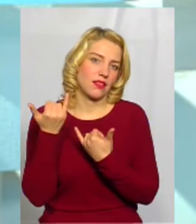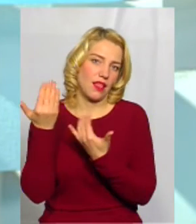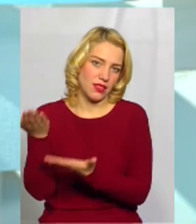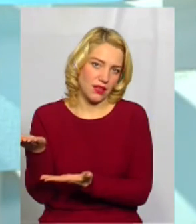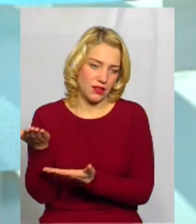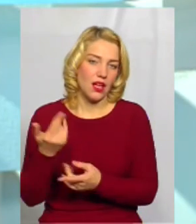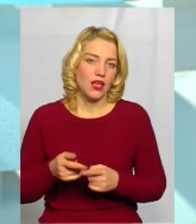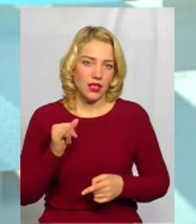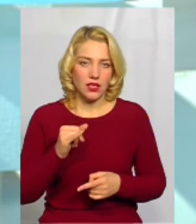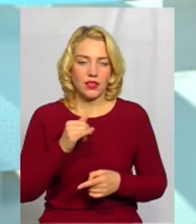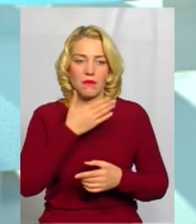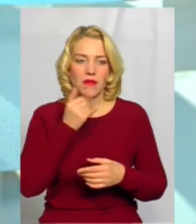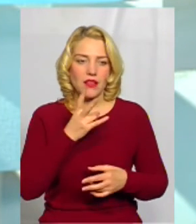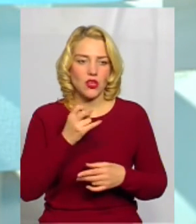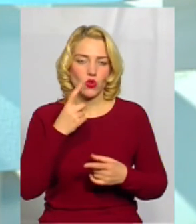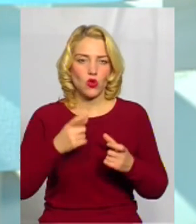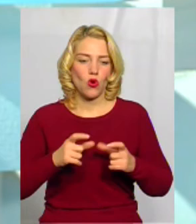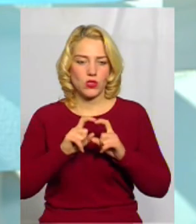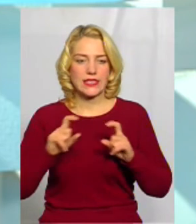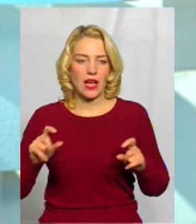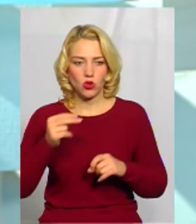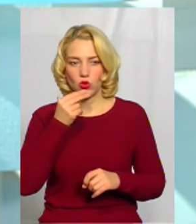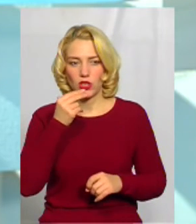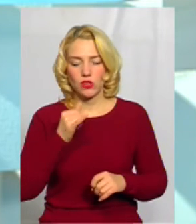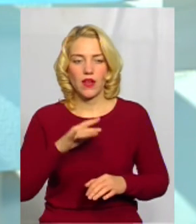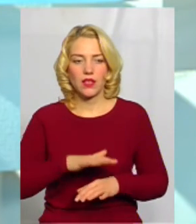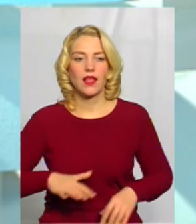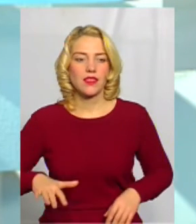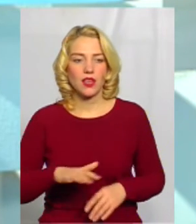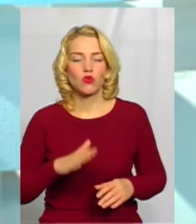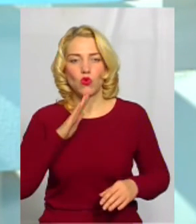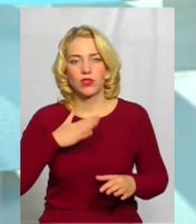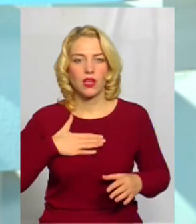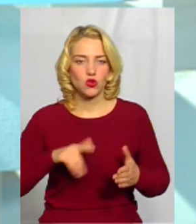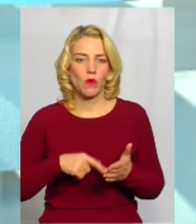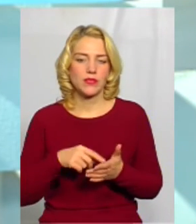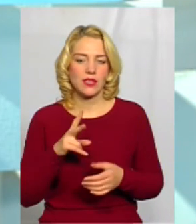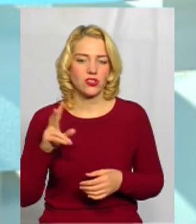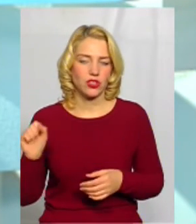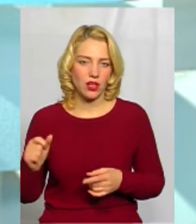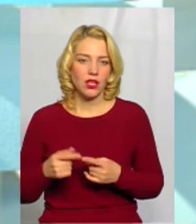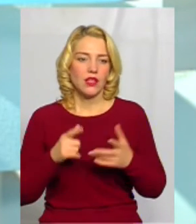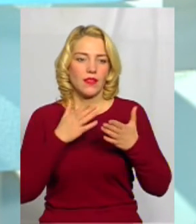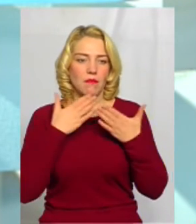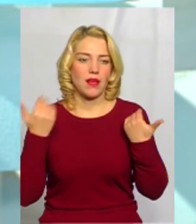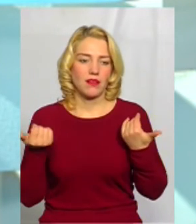паломників. Сьогодні немає ні одного закладу харчування на території містечка. Сьогодні немає